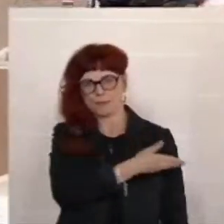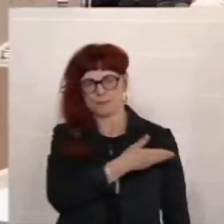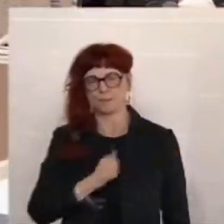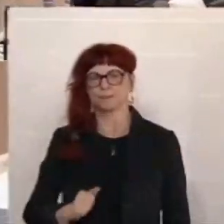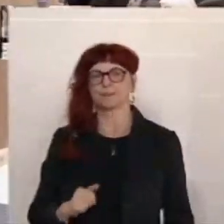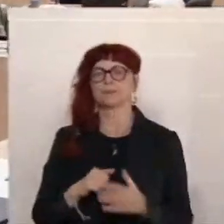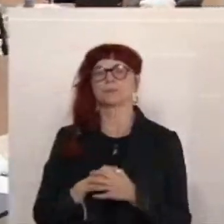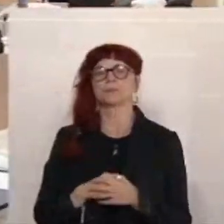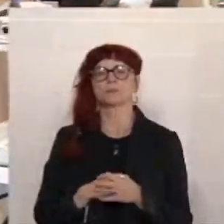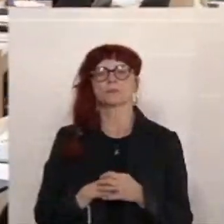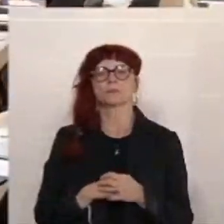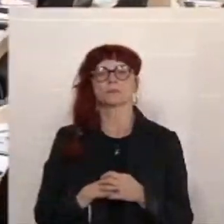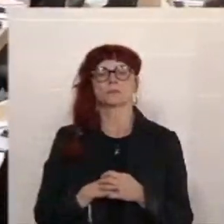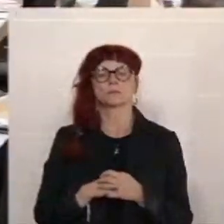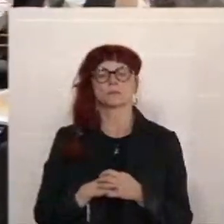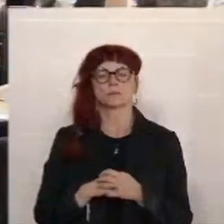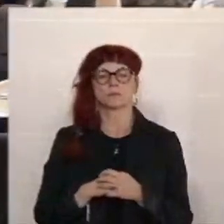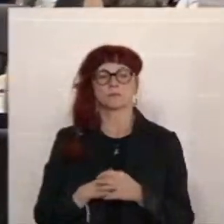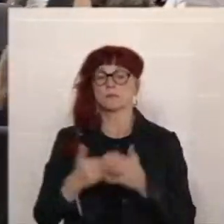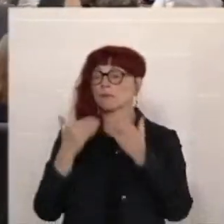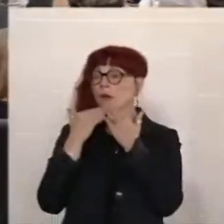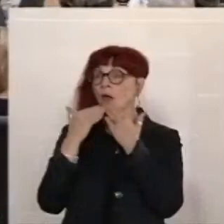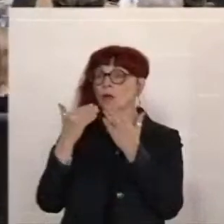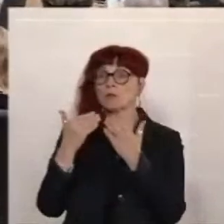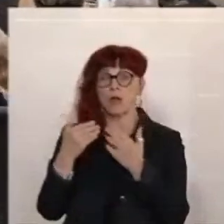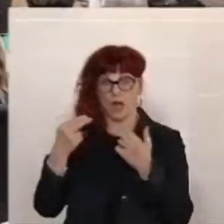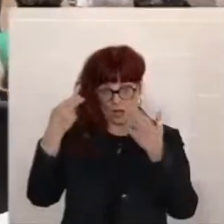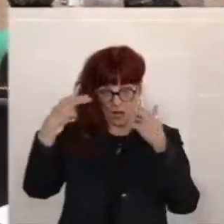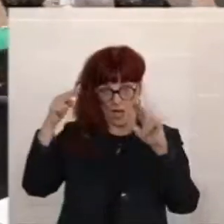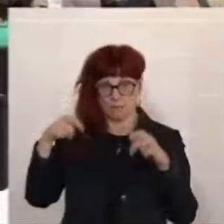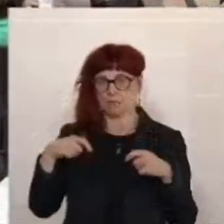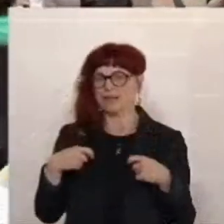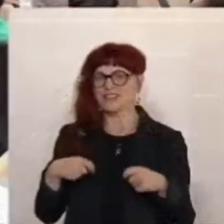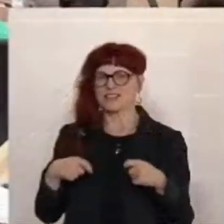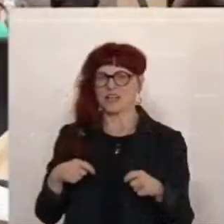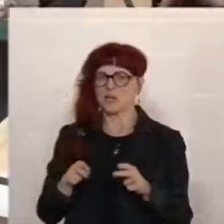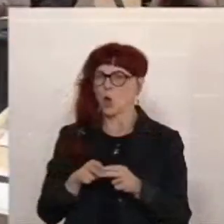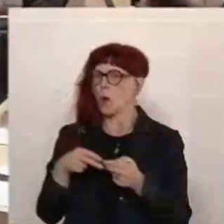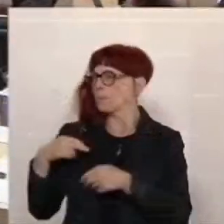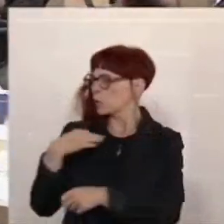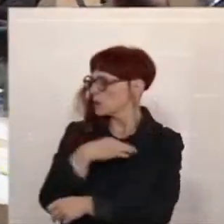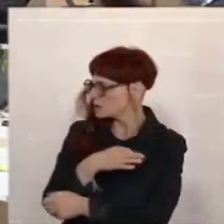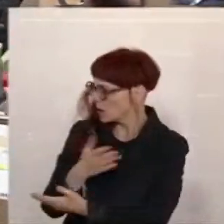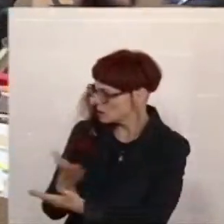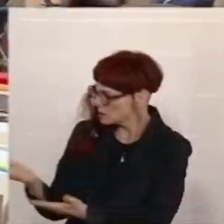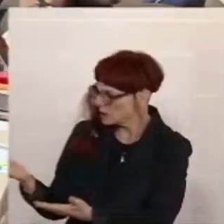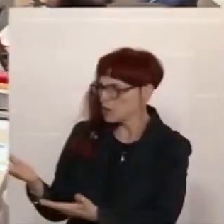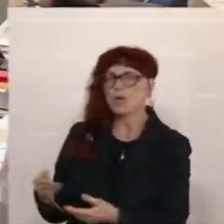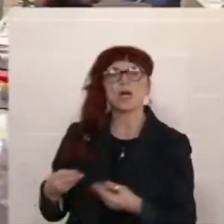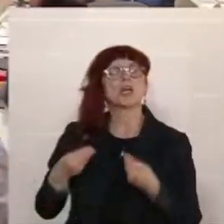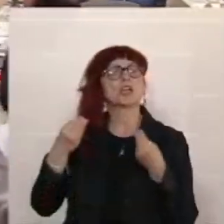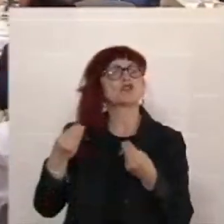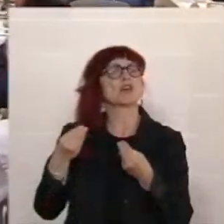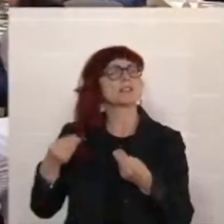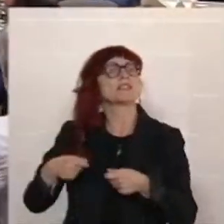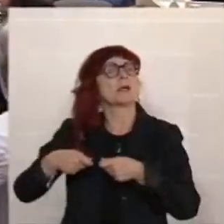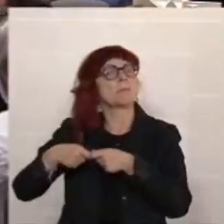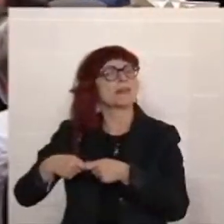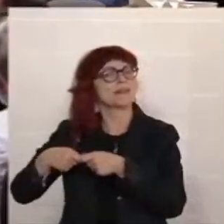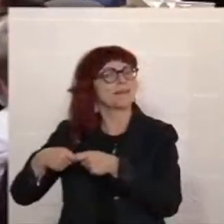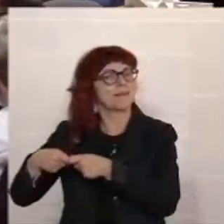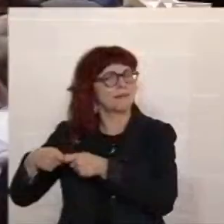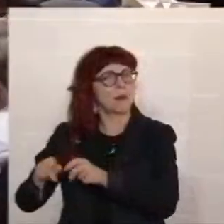würde bei Entlastungen nicht mitgehen. Die ÖVP betreibt Klientelpolitik, so Marznetter. Etwa mit der Weigerung, einen Preisdeckel